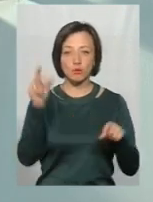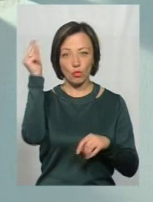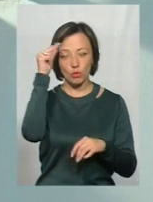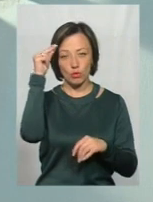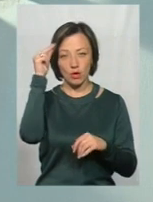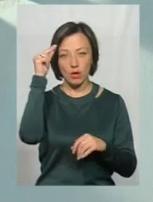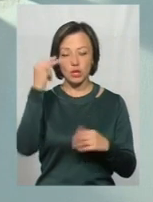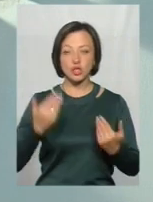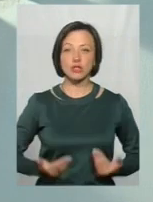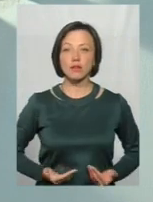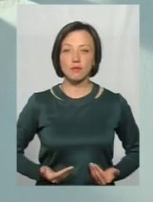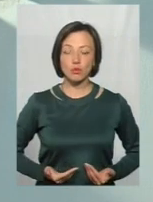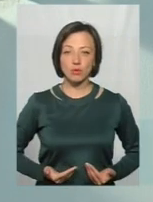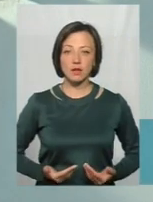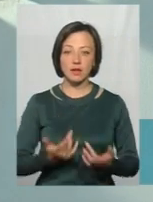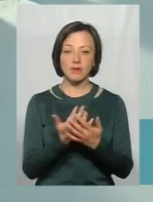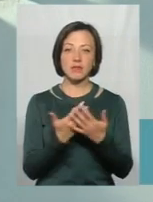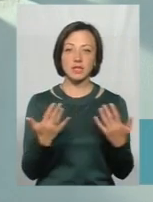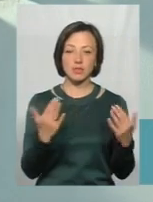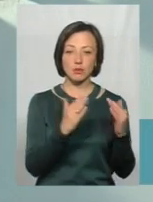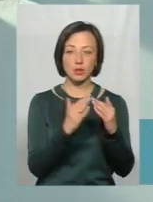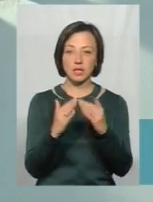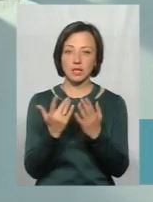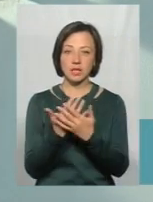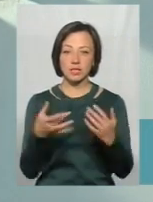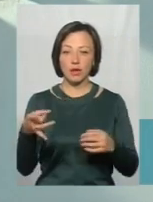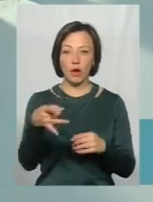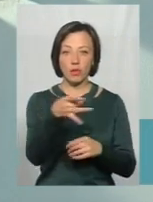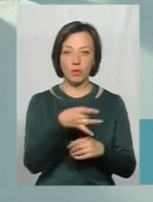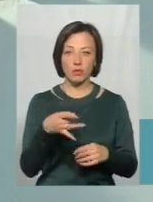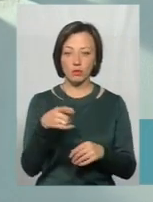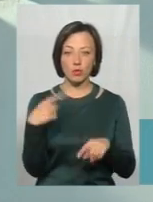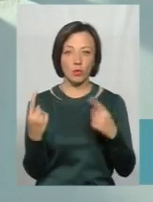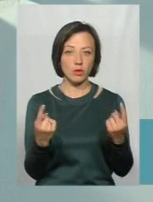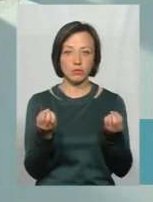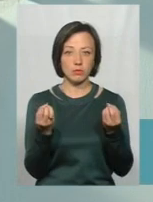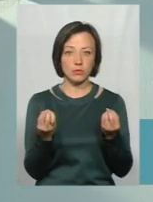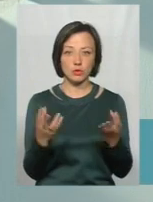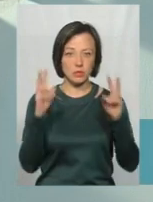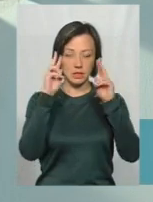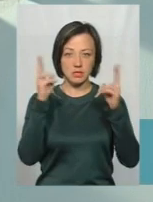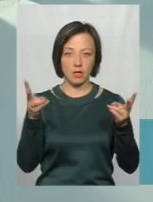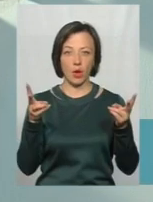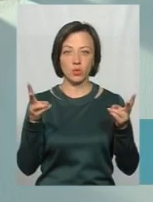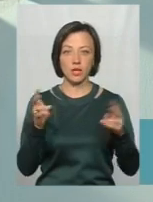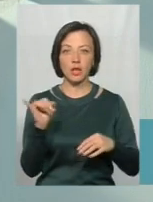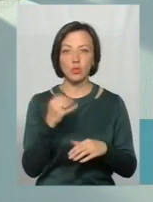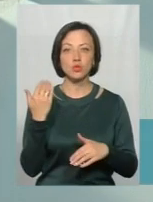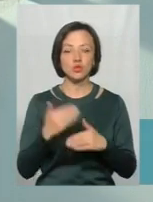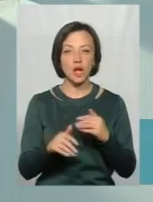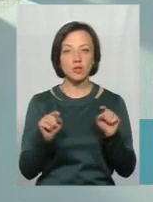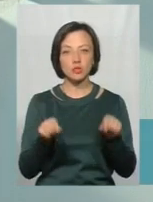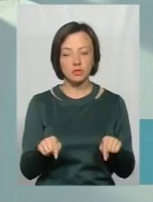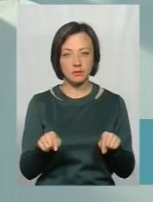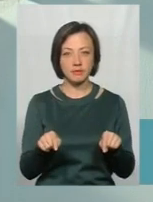вони практично живуть в різних будинках, різних мікрорайонах, і вони одного просто-напросто не знають. І вже тут,